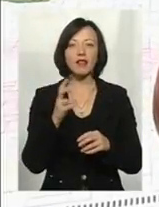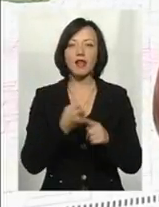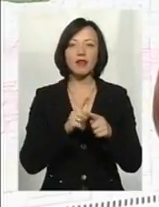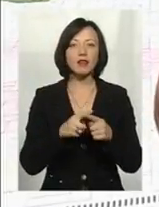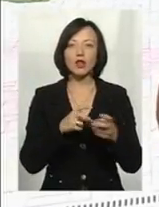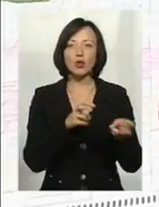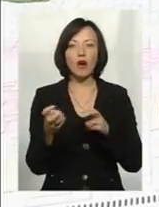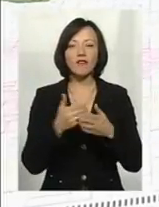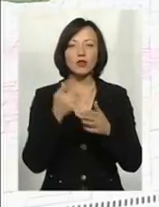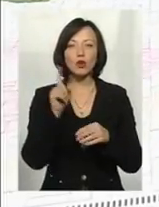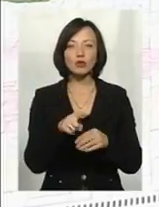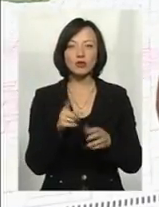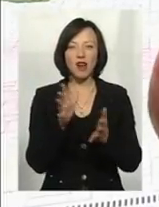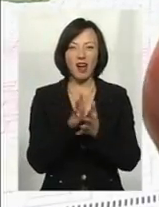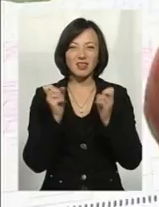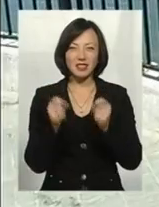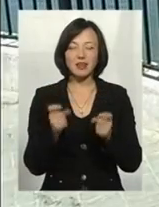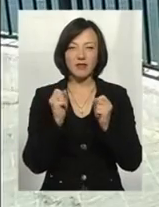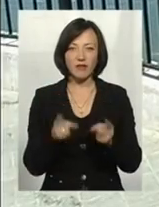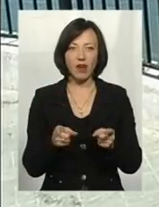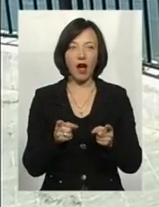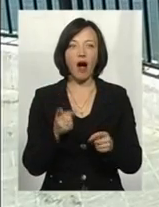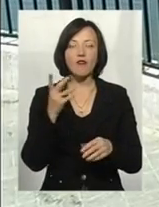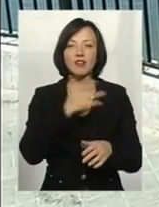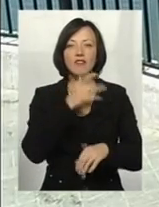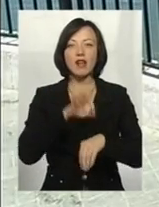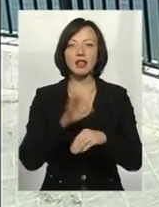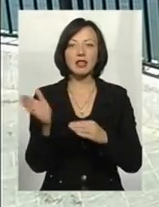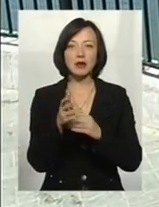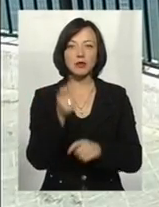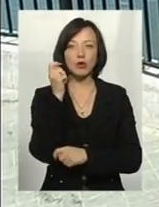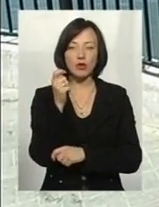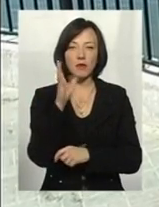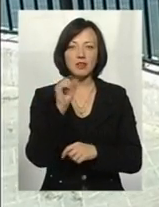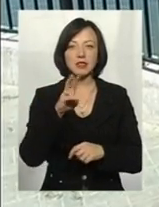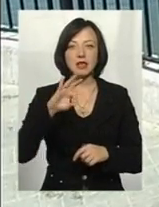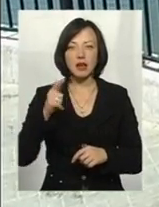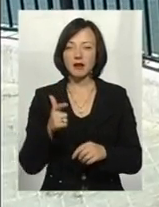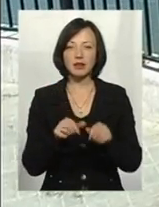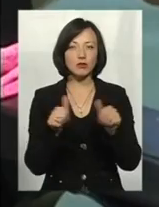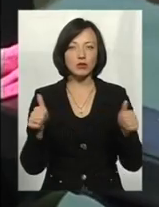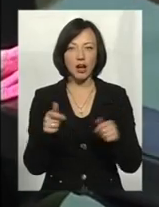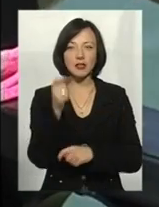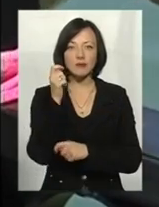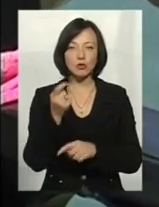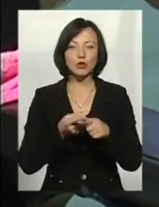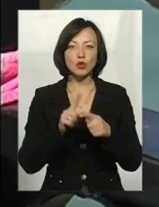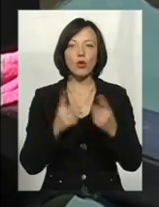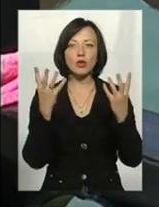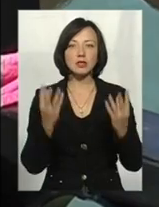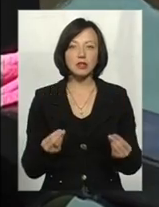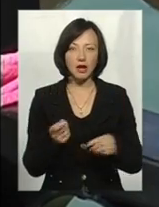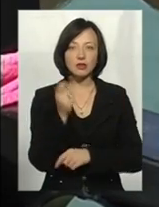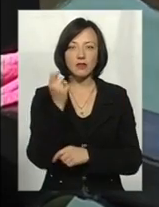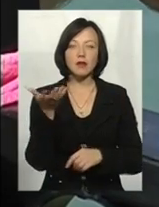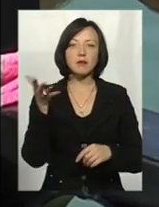цього не дохне. Дохне від того, що якусь гадуся зливають. А от фанат рибної ловлі пан Василь і нині не розлучається з Вудкою. Цього дня зловив